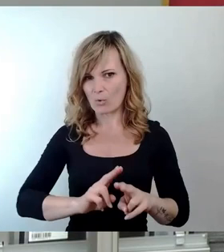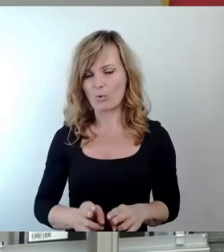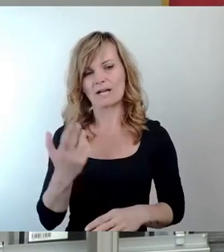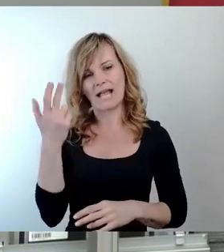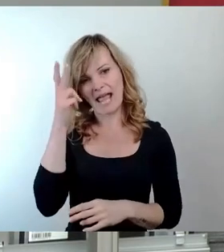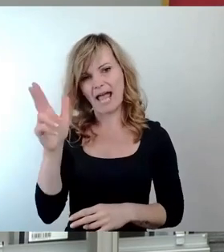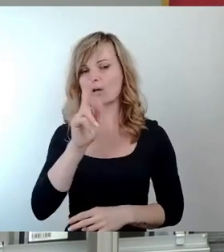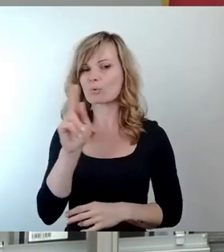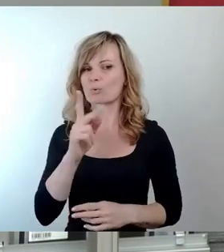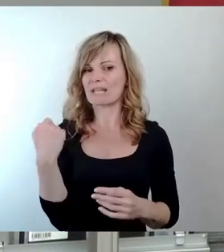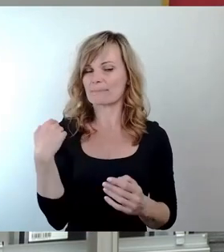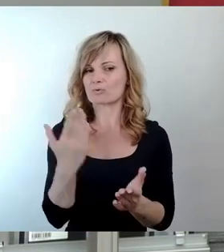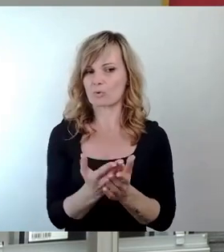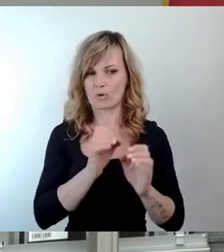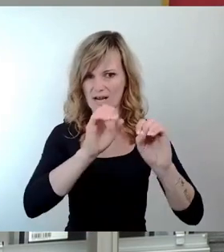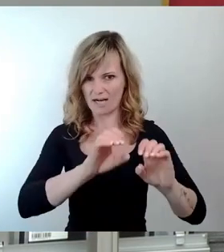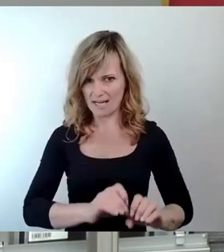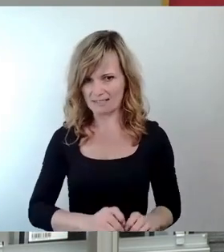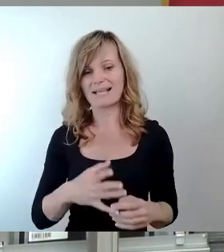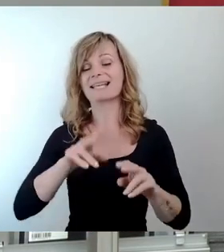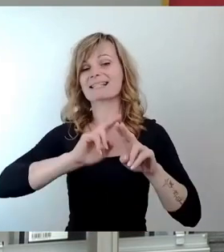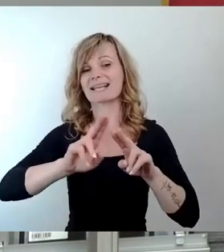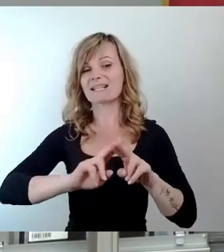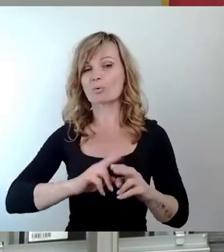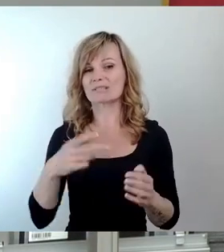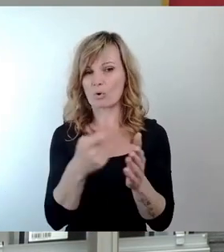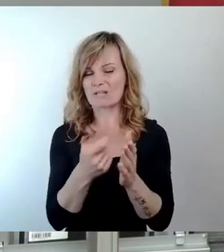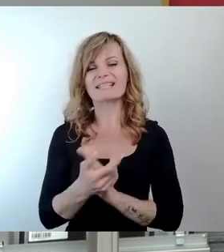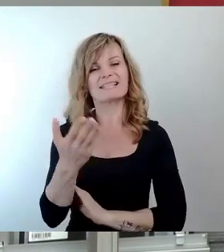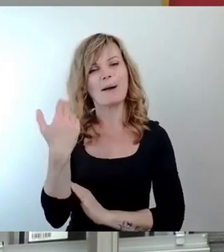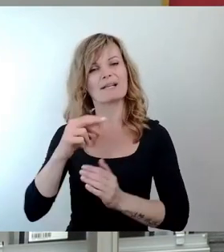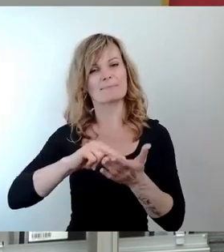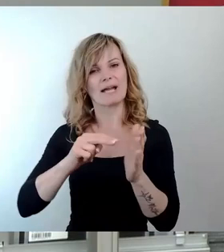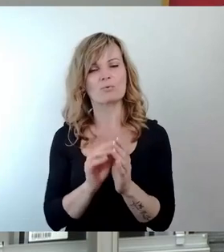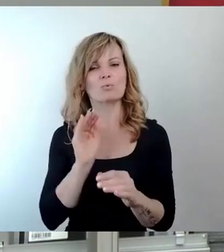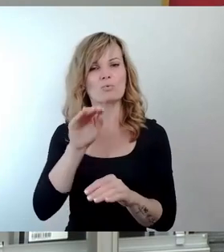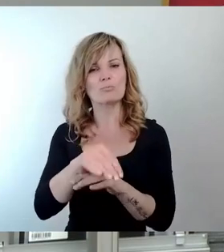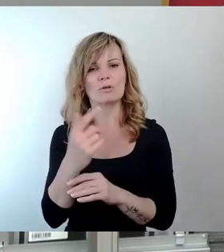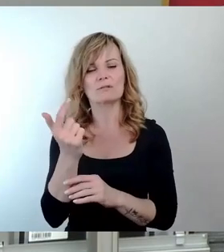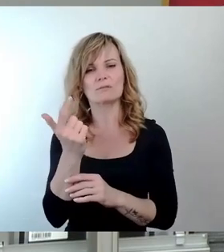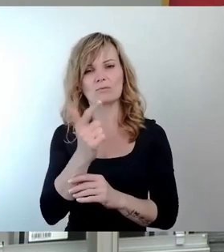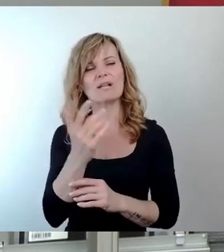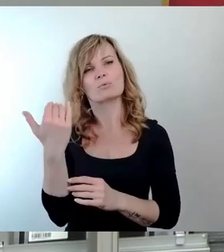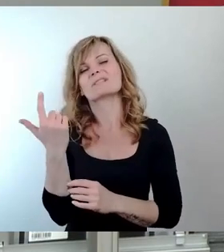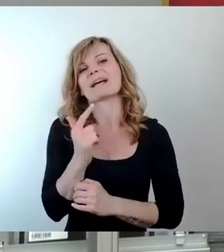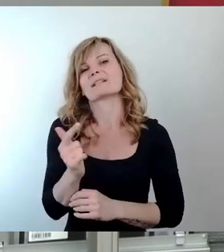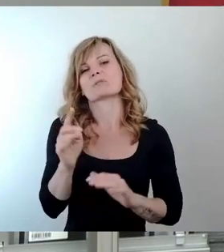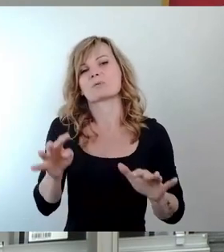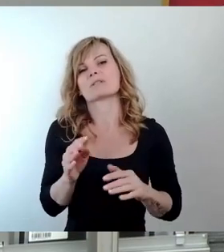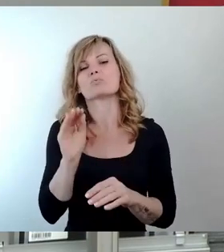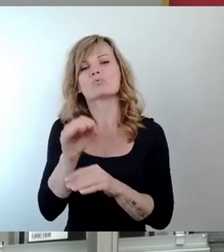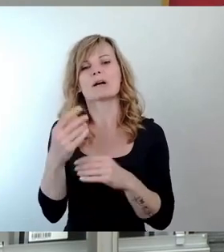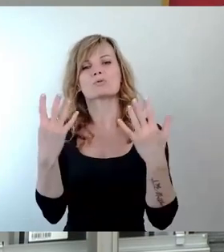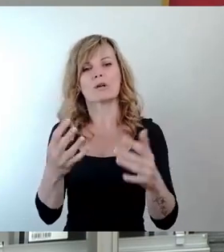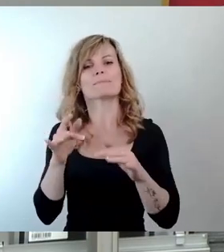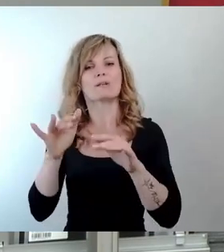aus. Die Sanierungskosten betrugen laut den Planungen, 2019 etwas über 9 Millionen Euro. In der Zwischenzeit haben wir